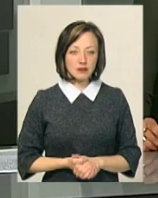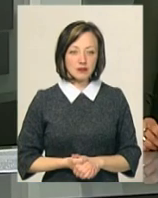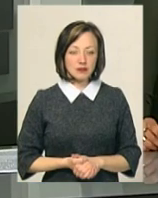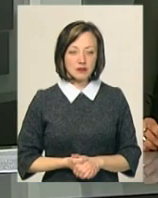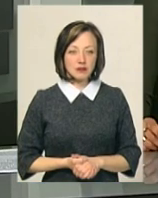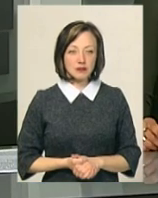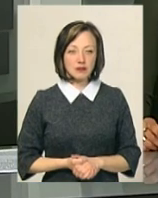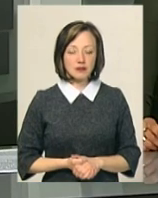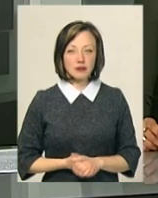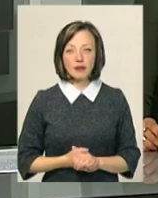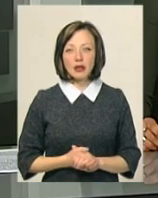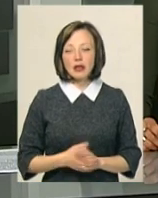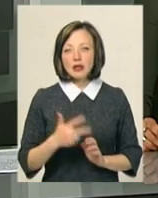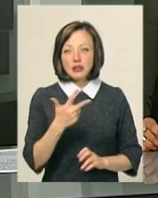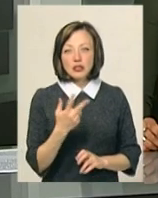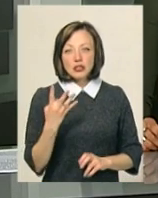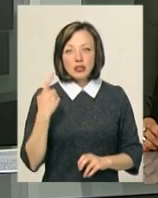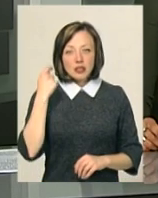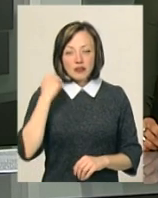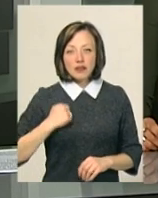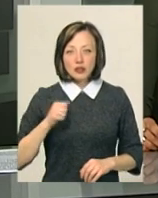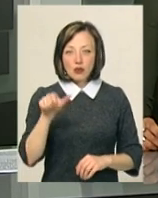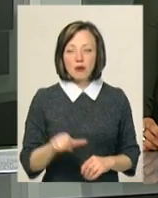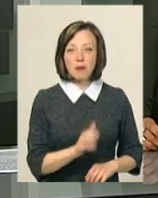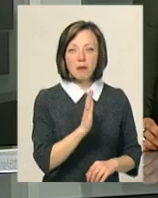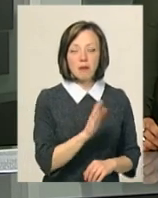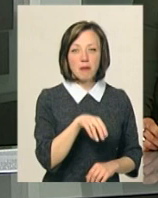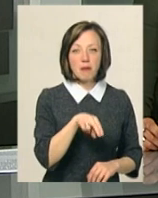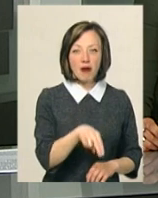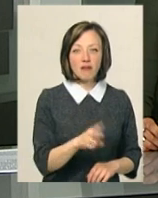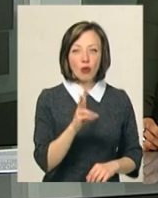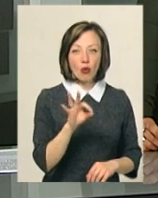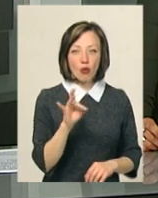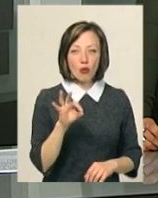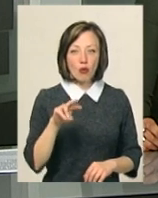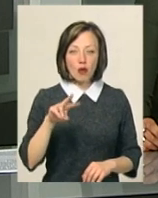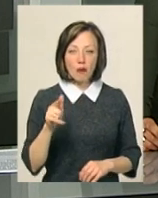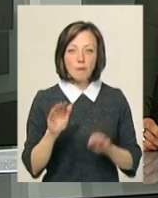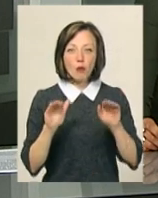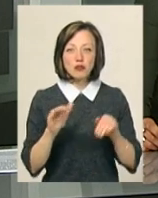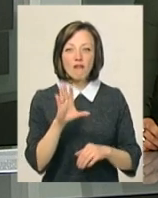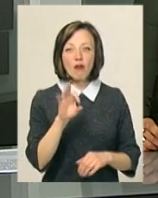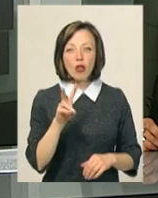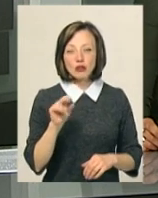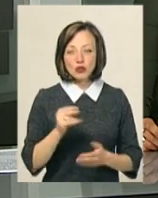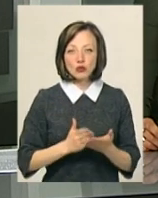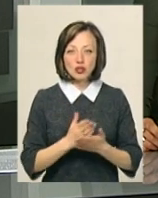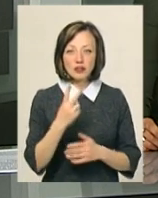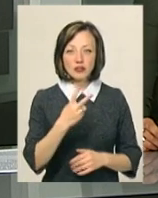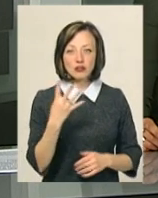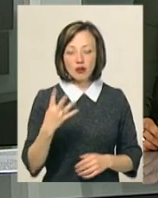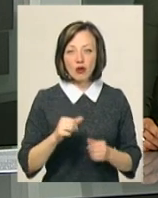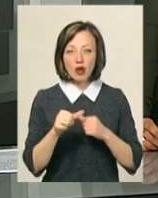З 34-річним військовим Павлом Королем сьогодні попрощалися у Волочиську, звідки він родом. Чоловік служив у 24-й